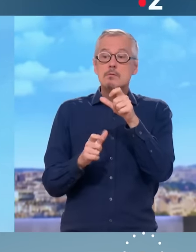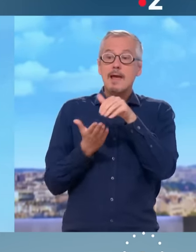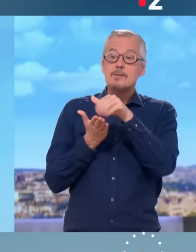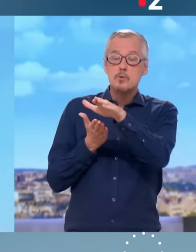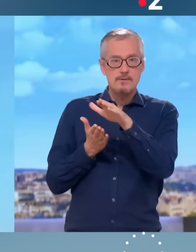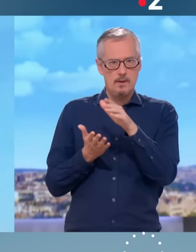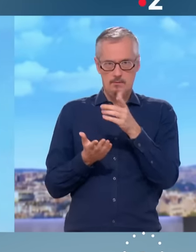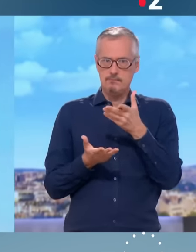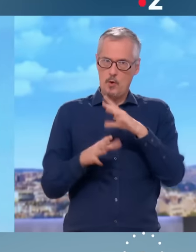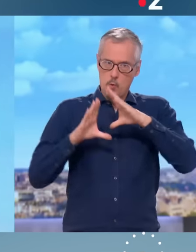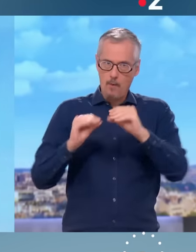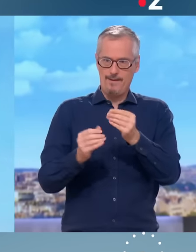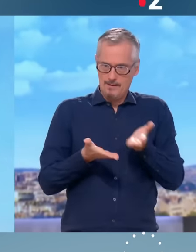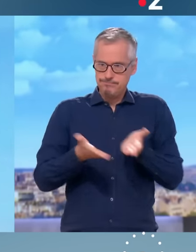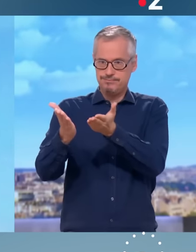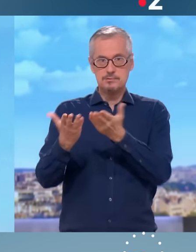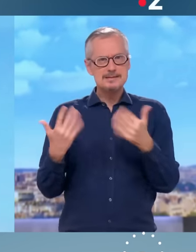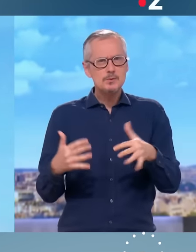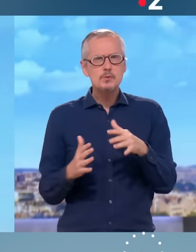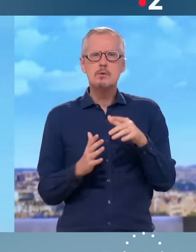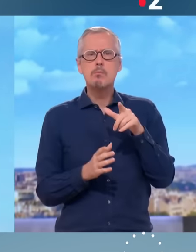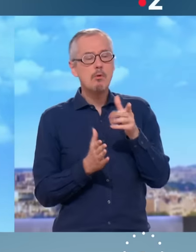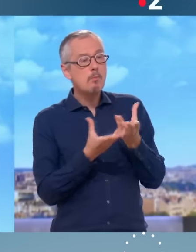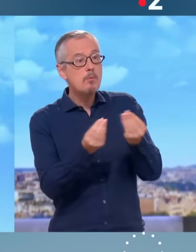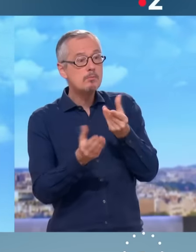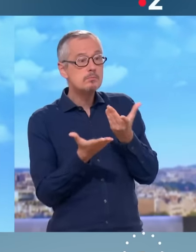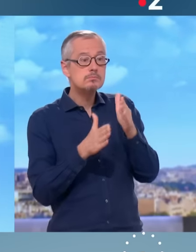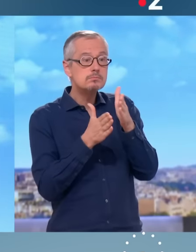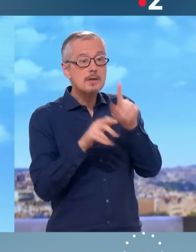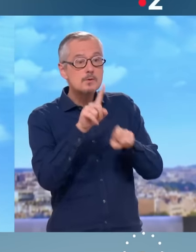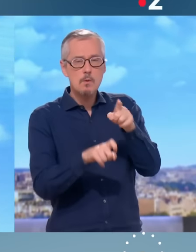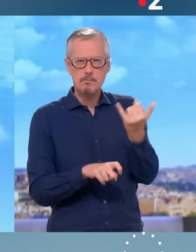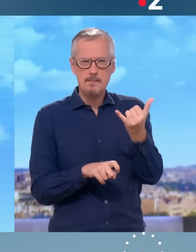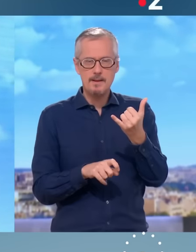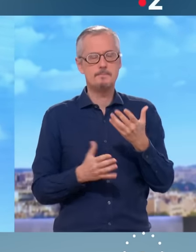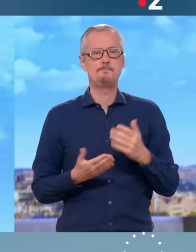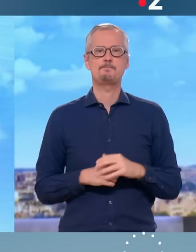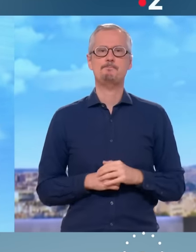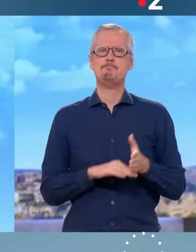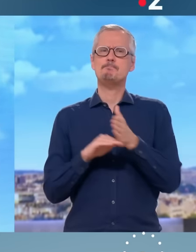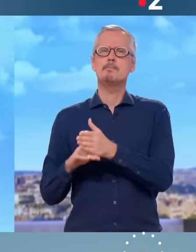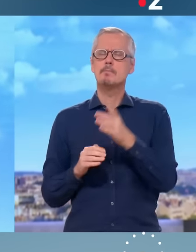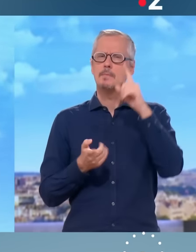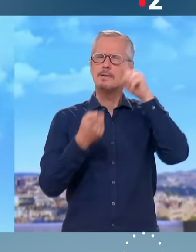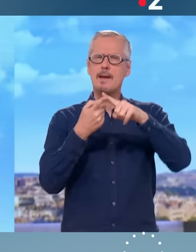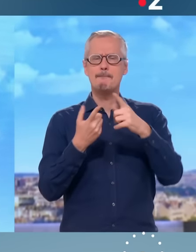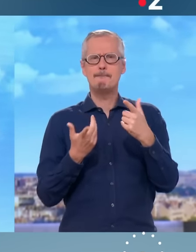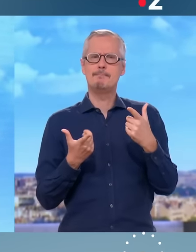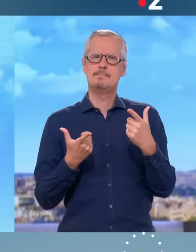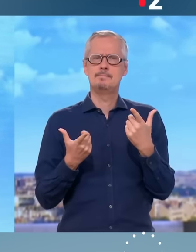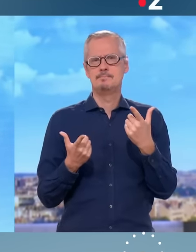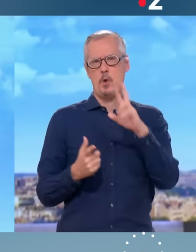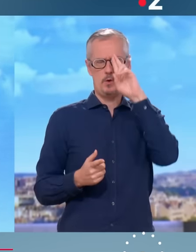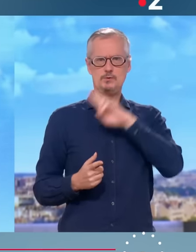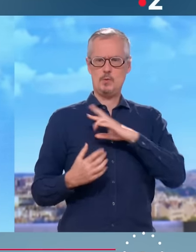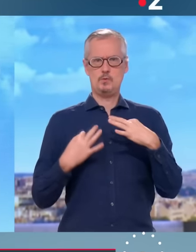référendum pour faire ça. Il faut appliquer les choses. L'autre sujet du moment qui crispe beaucoup,'est la laïcité à l'école. Vous avez été ministre déléguée à'enseignement scolaire.